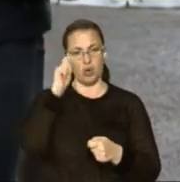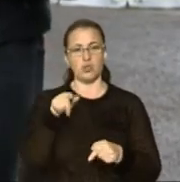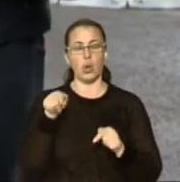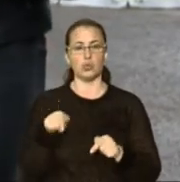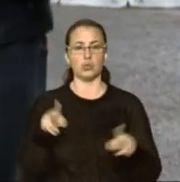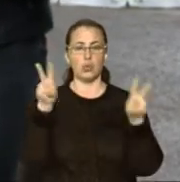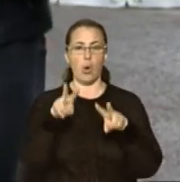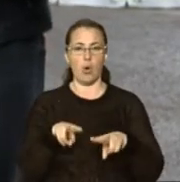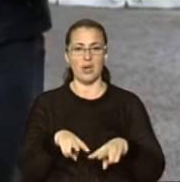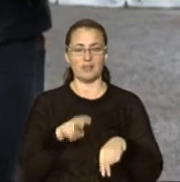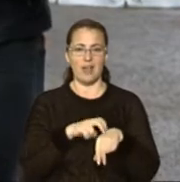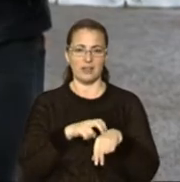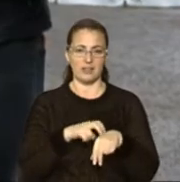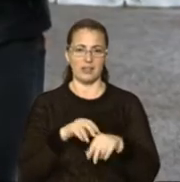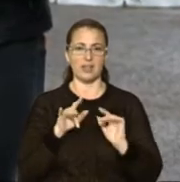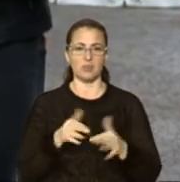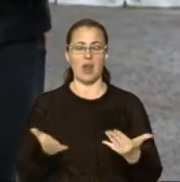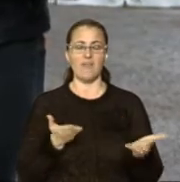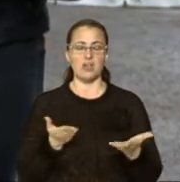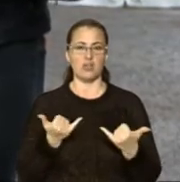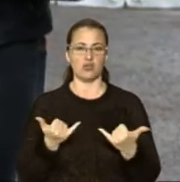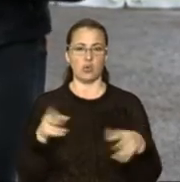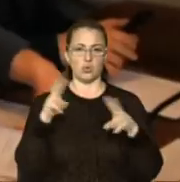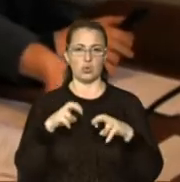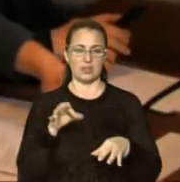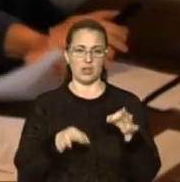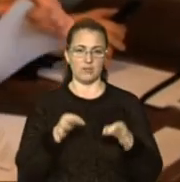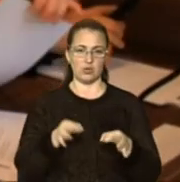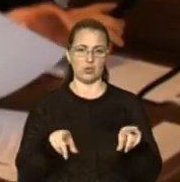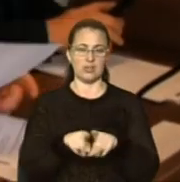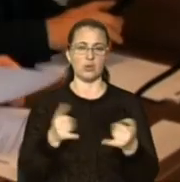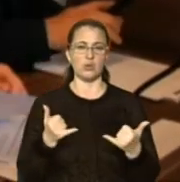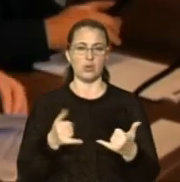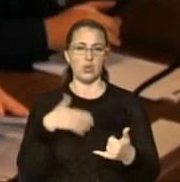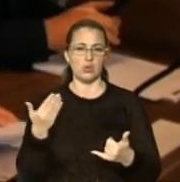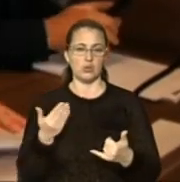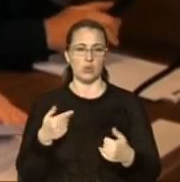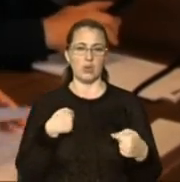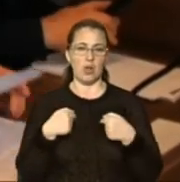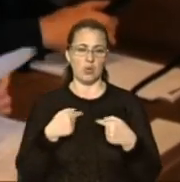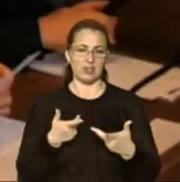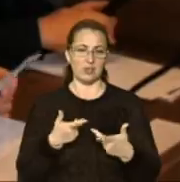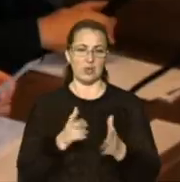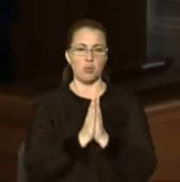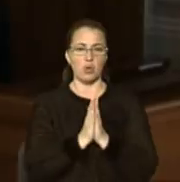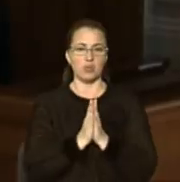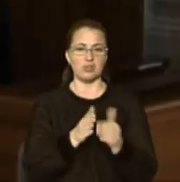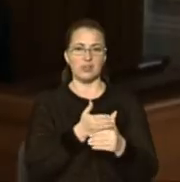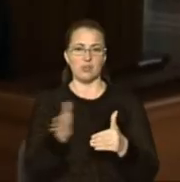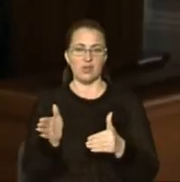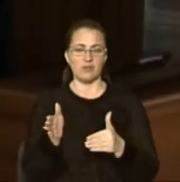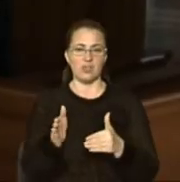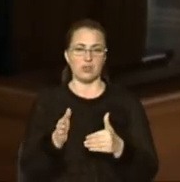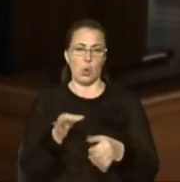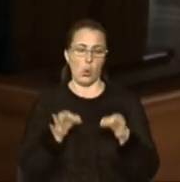Тут його оглядали лікарі, справу яких сьогодні розглядали у суді. Також сьогодні сторона потерпілих попросила про відвід суддів у цій